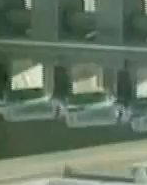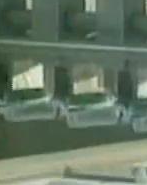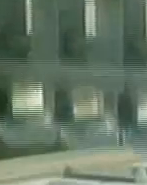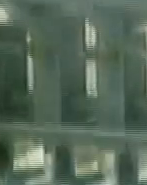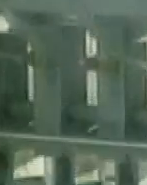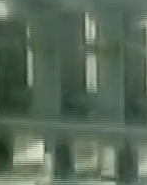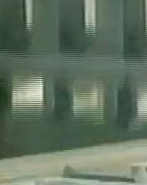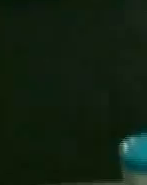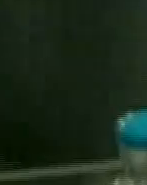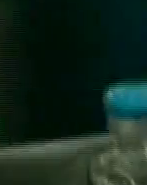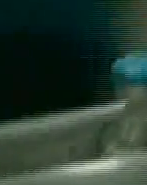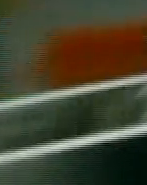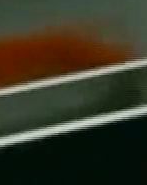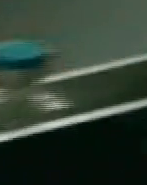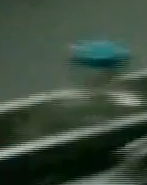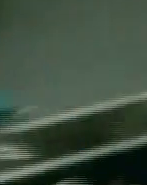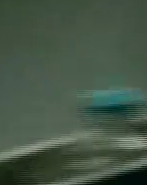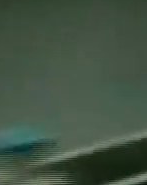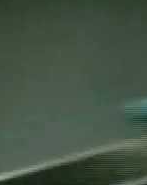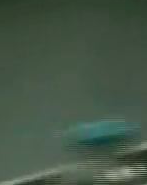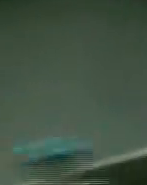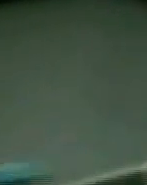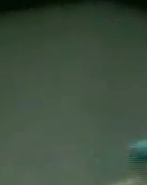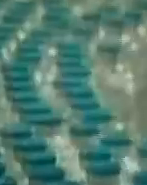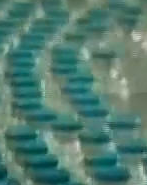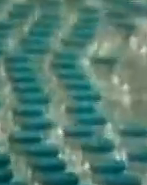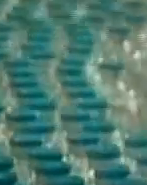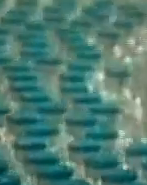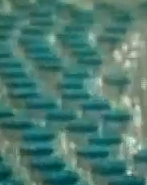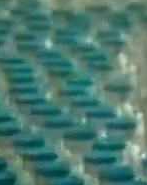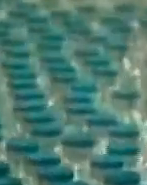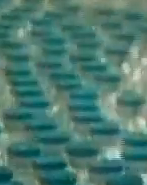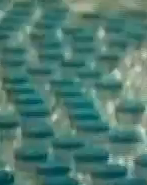Stručeci u Srbiji savjetuju građanima da se vakcinišu protiv sezonskog gripa.